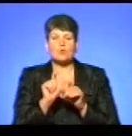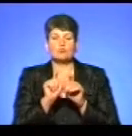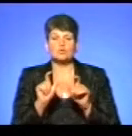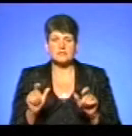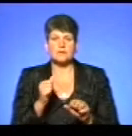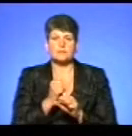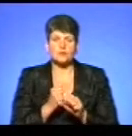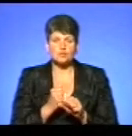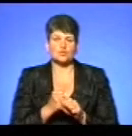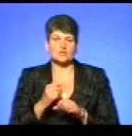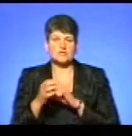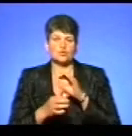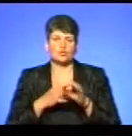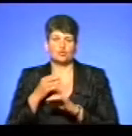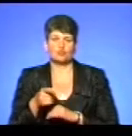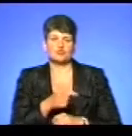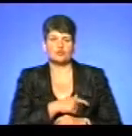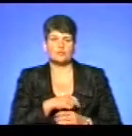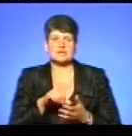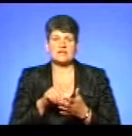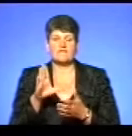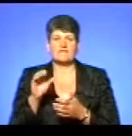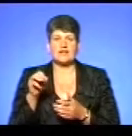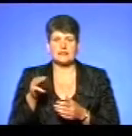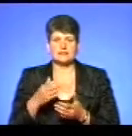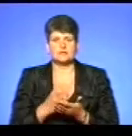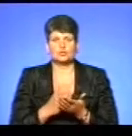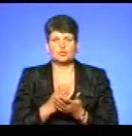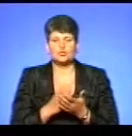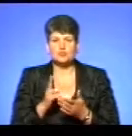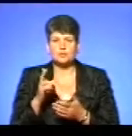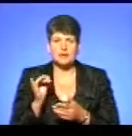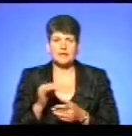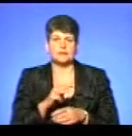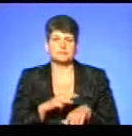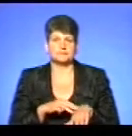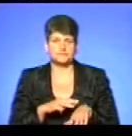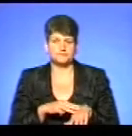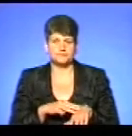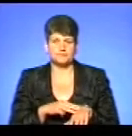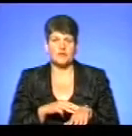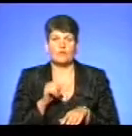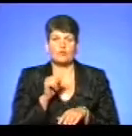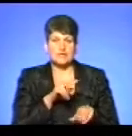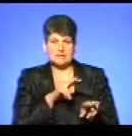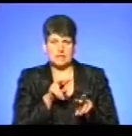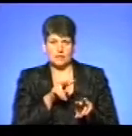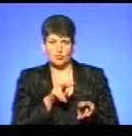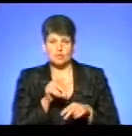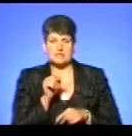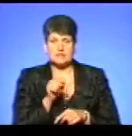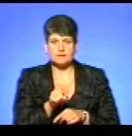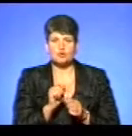цілодобово. Тут чергують представники ветеринарної служби та правоохоронних органів. Вони слідкують за тим,